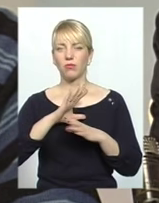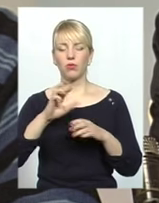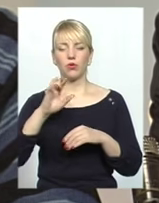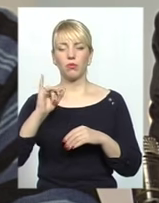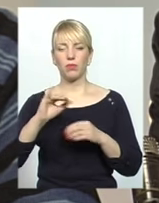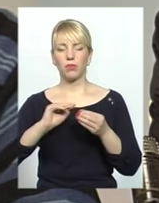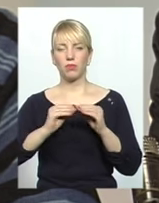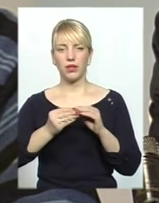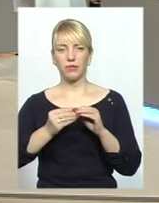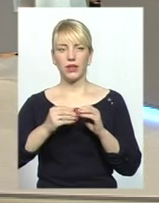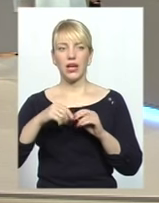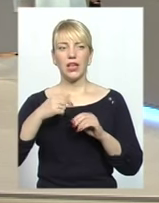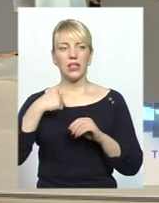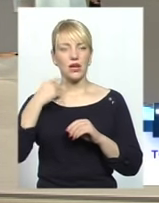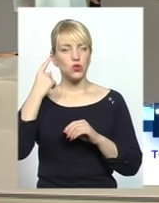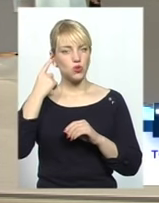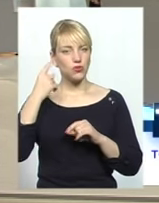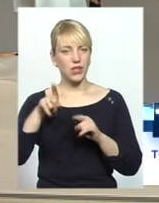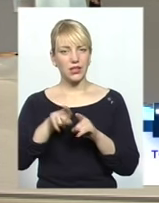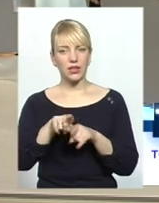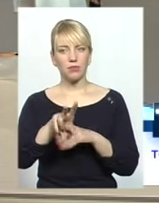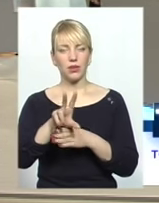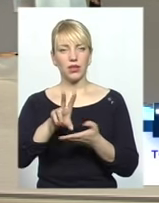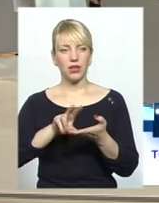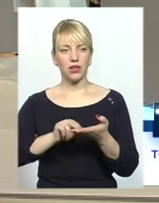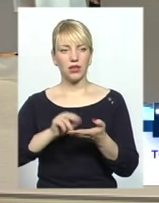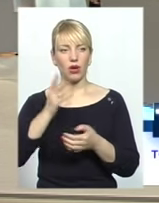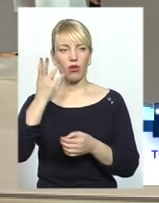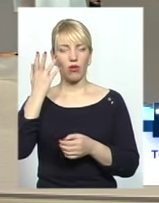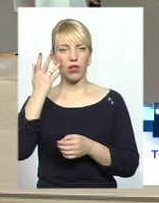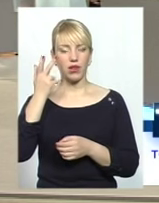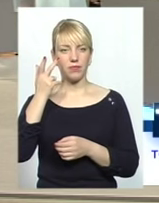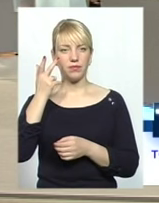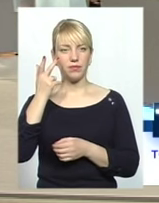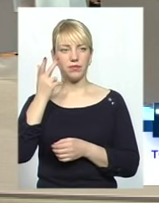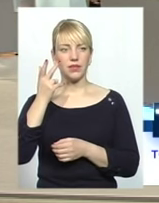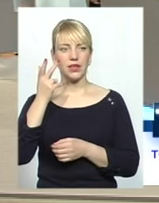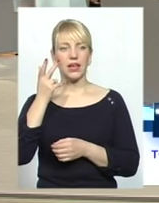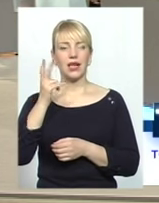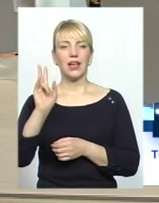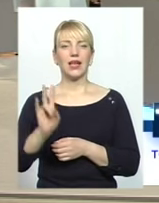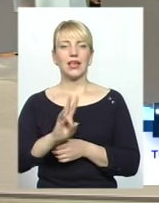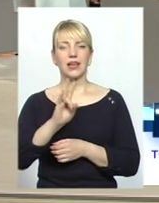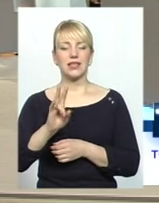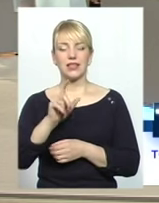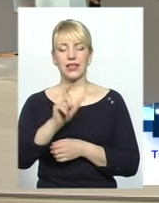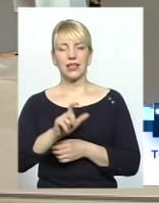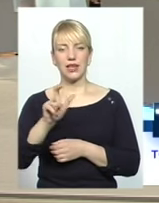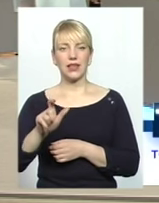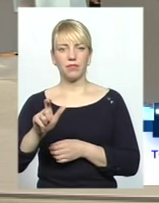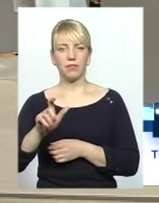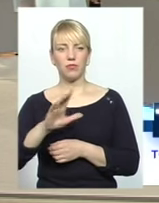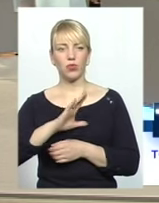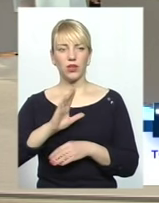так, як я чув про такий приклад, коли християнам було